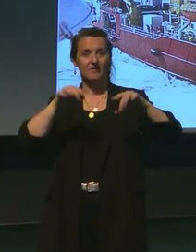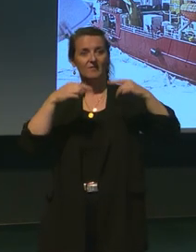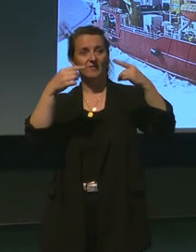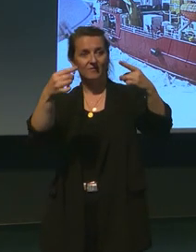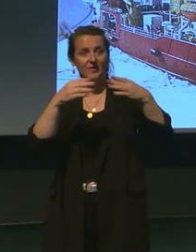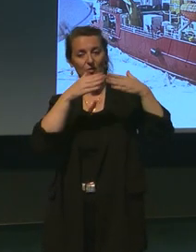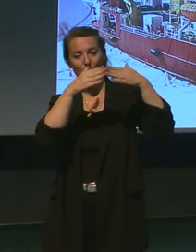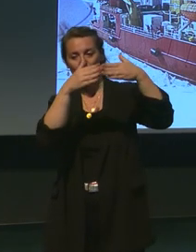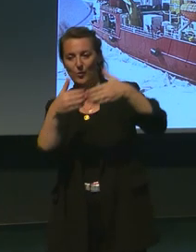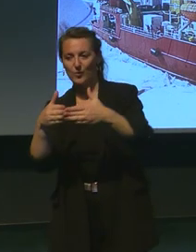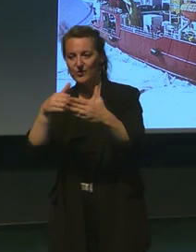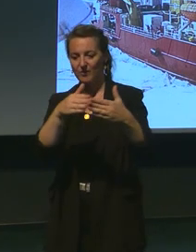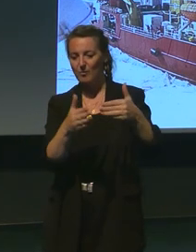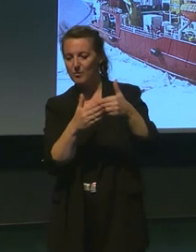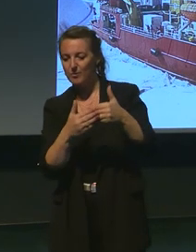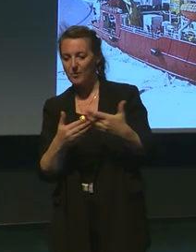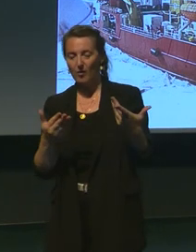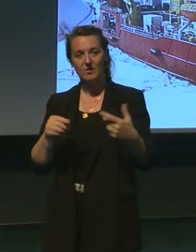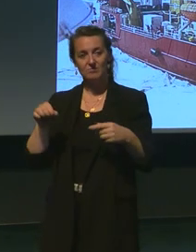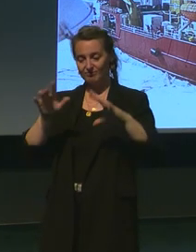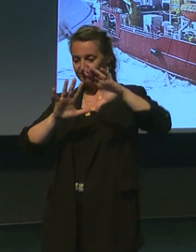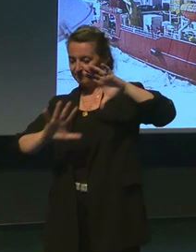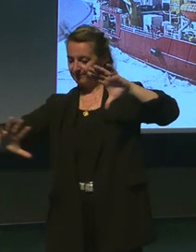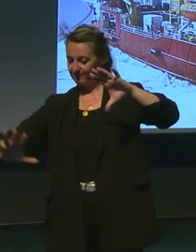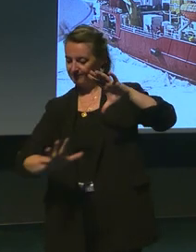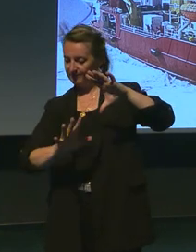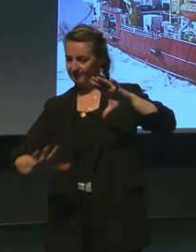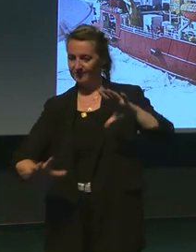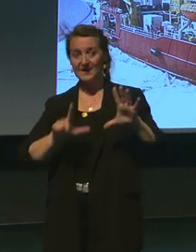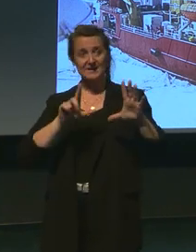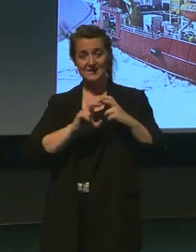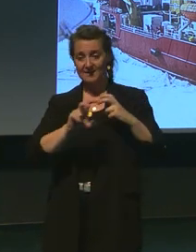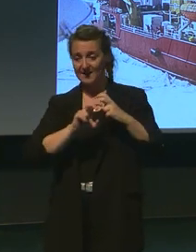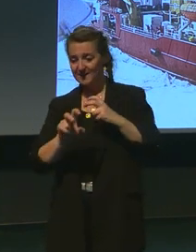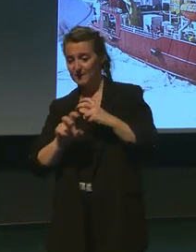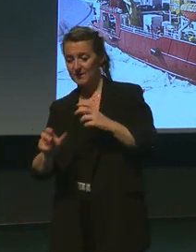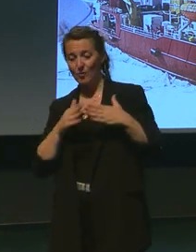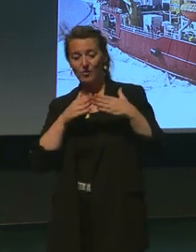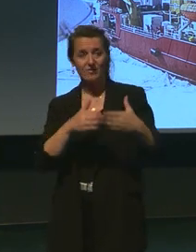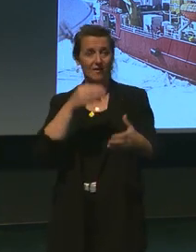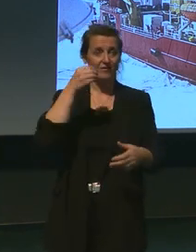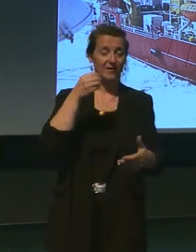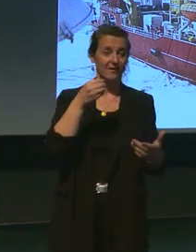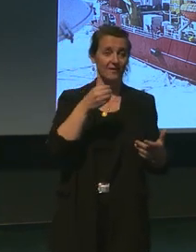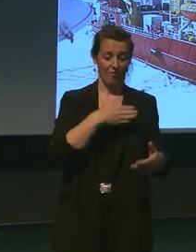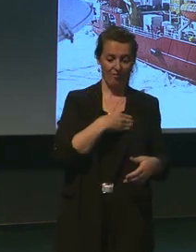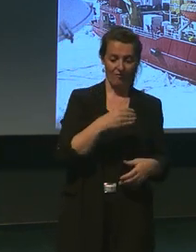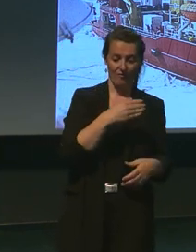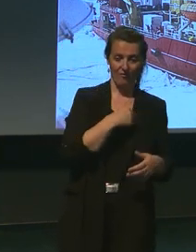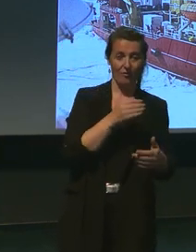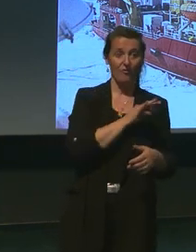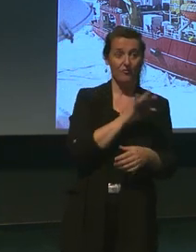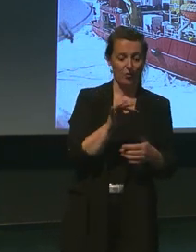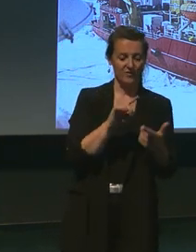Austral, où j'ai effectué cette expédition scientifique, à bord de navires français, allemands et américains, en particulier le brise-glace